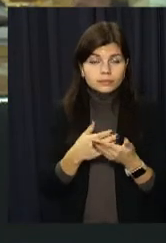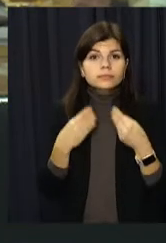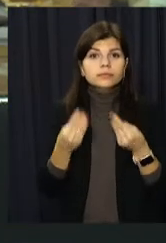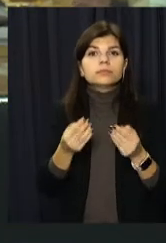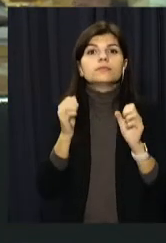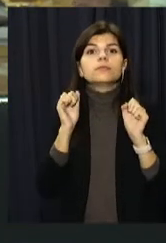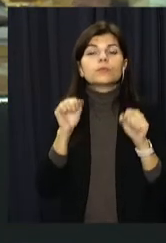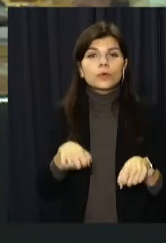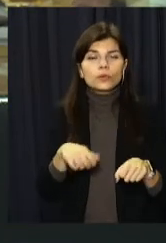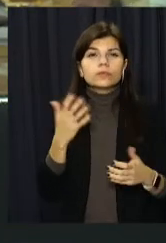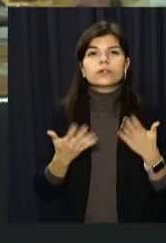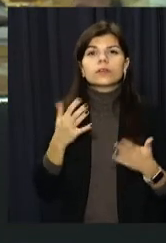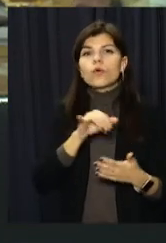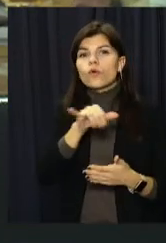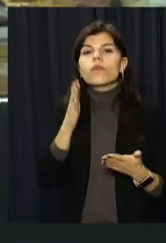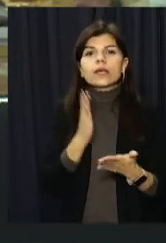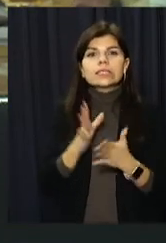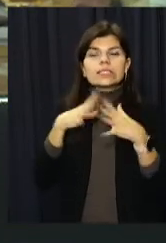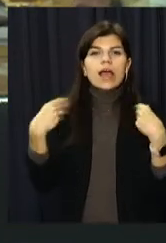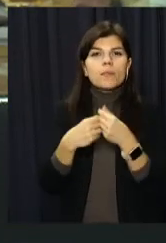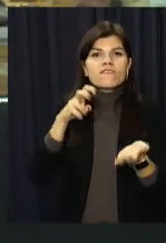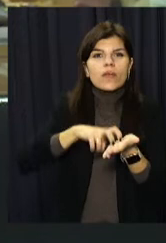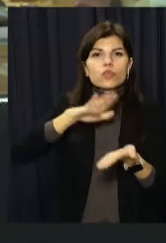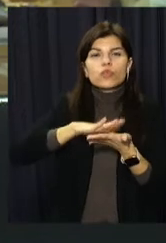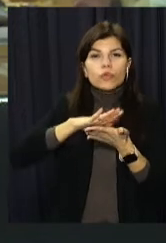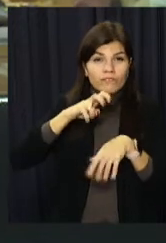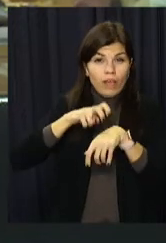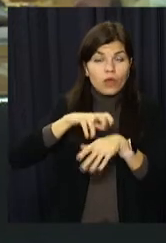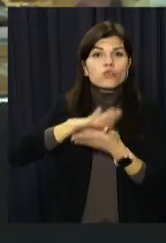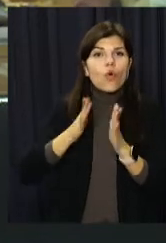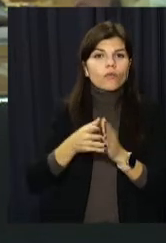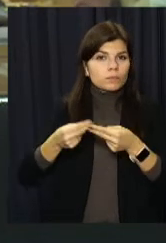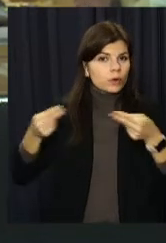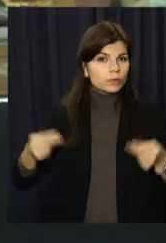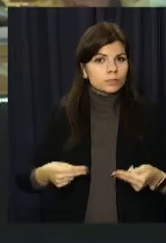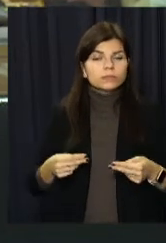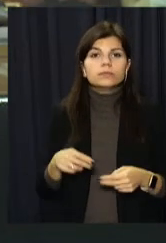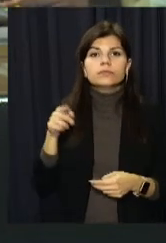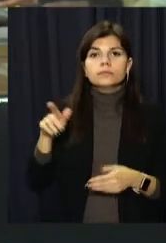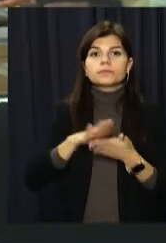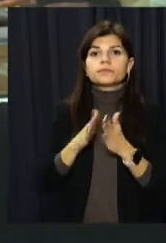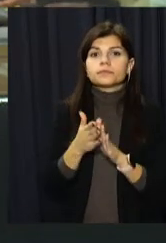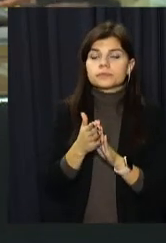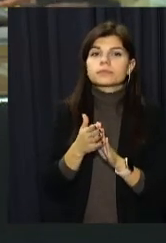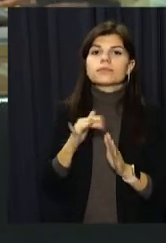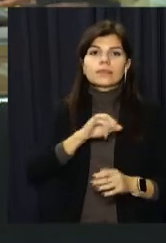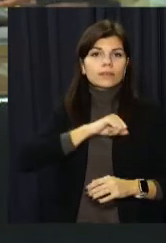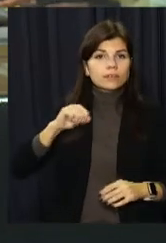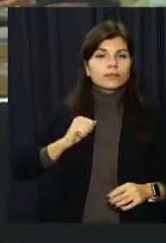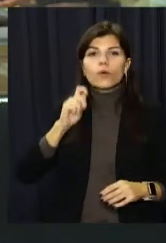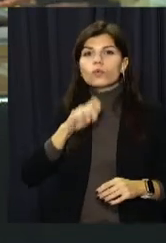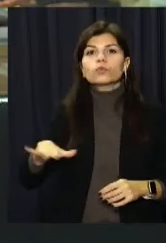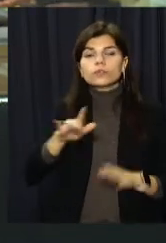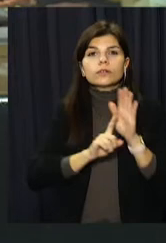отримати лише за наявності декларації з сімейним лікарем. Укладати угоди з педіатрами, сімейними лікарями та терапевтами